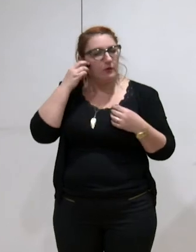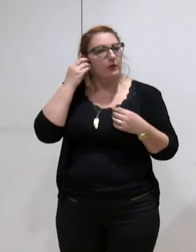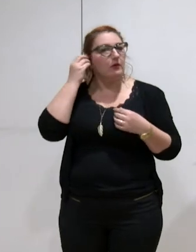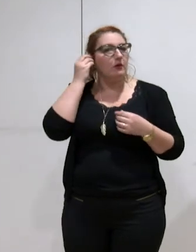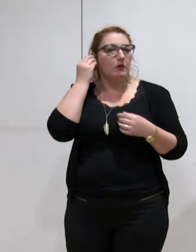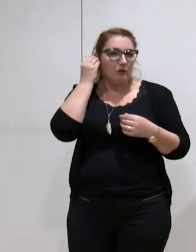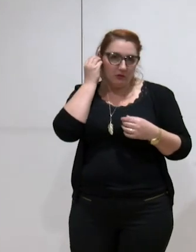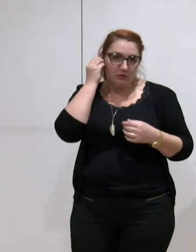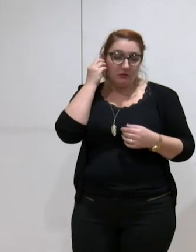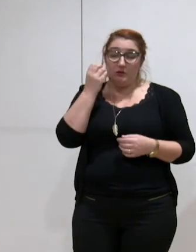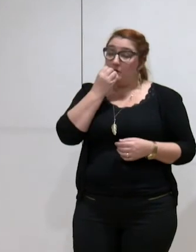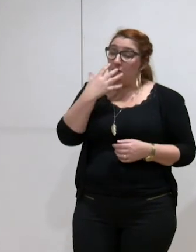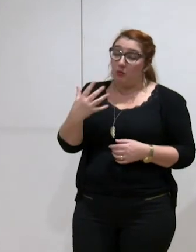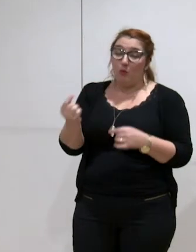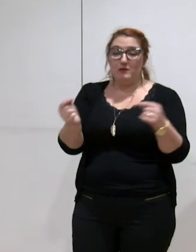assez technique.